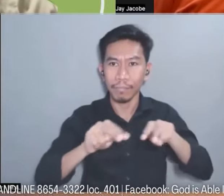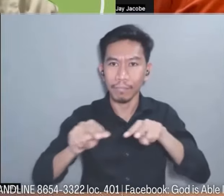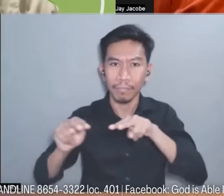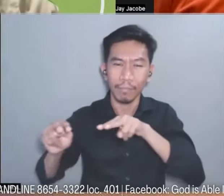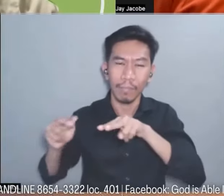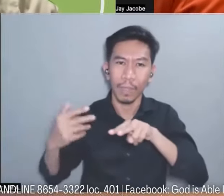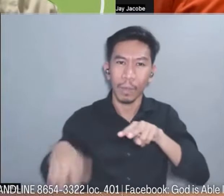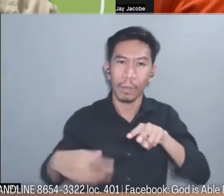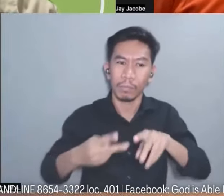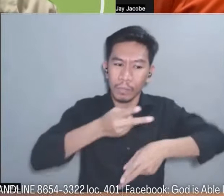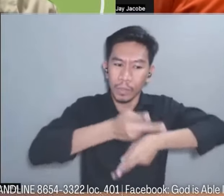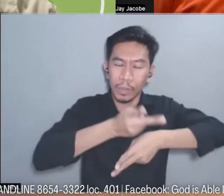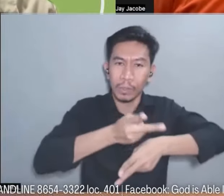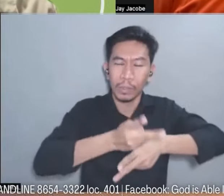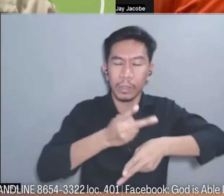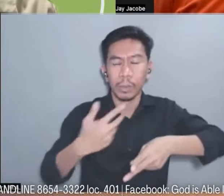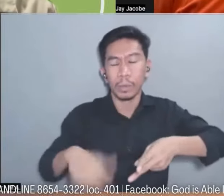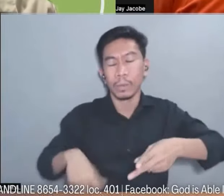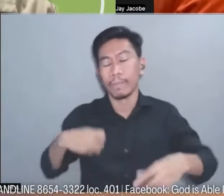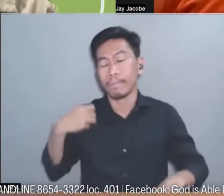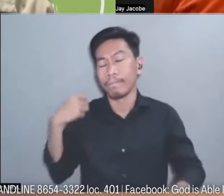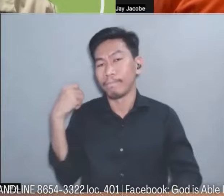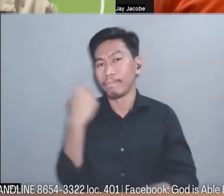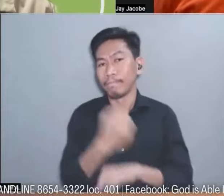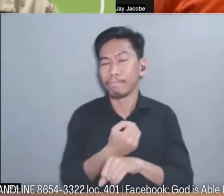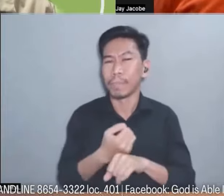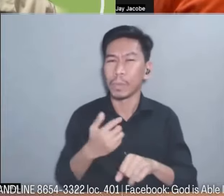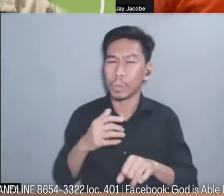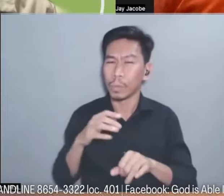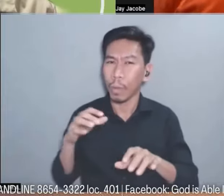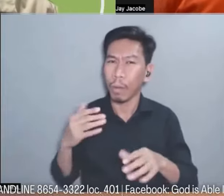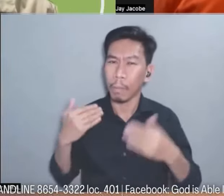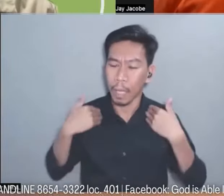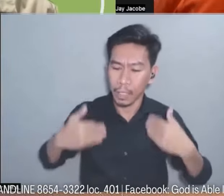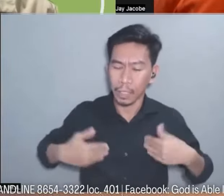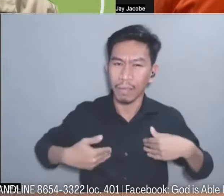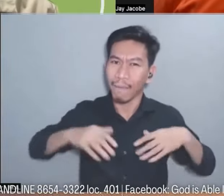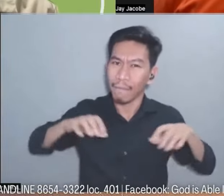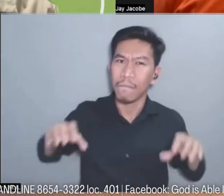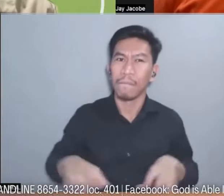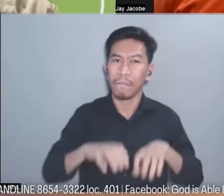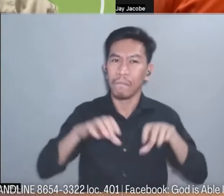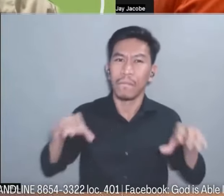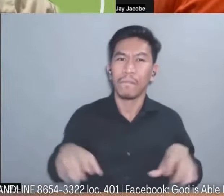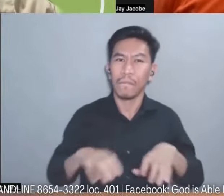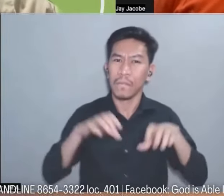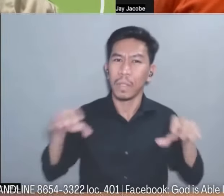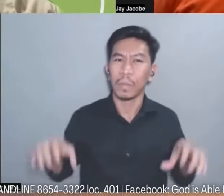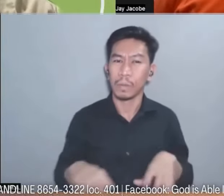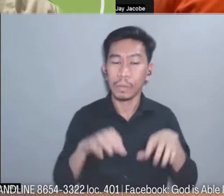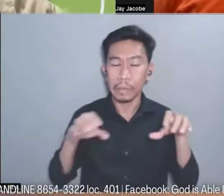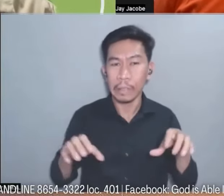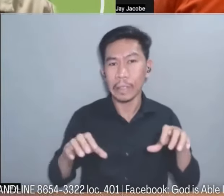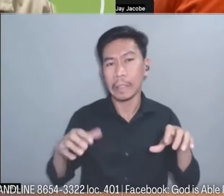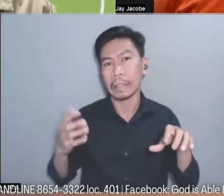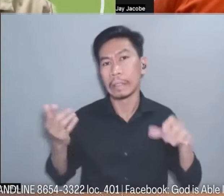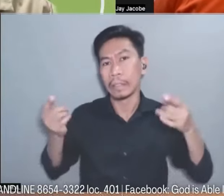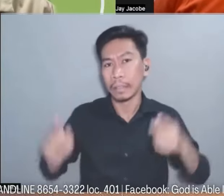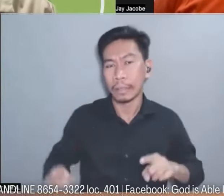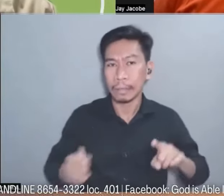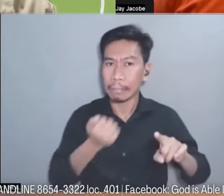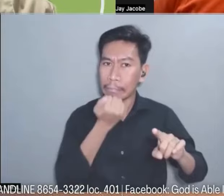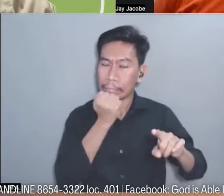yung patawang ko po ay talagang nag-exert ng excessive work na nag-cost po sa akin ng